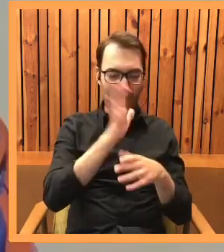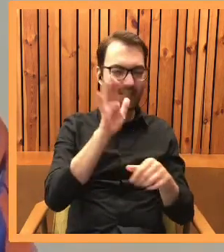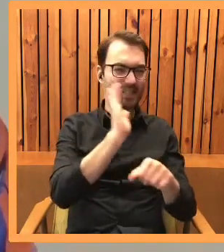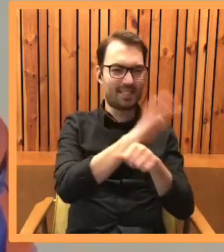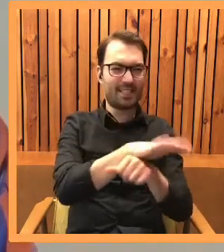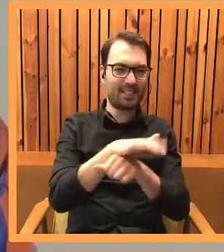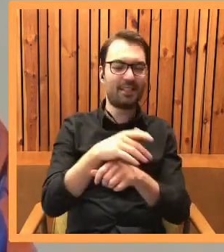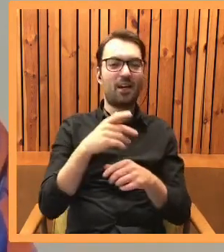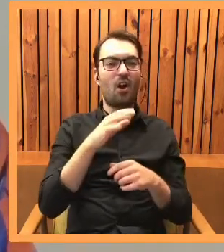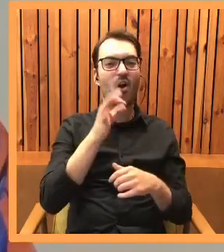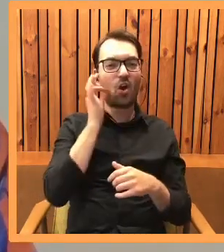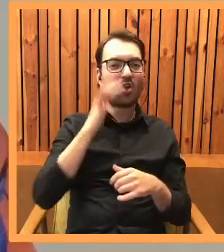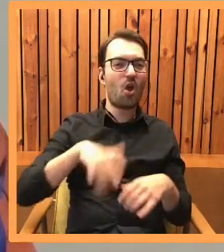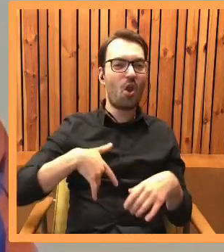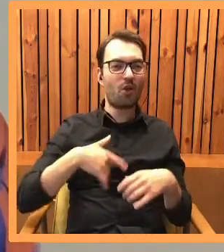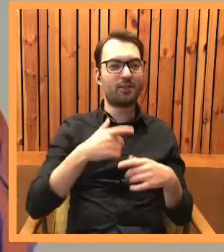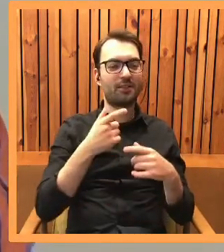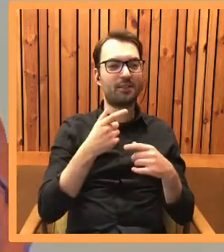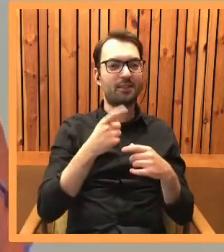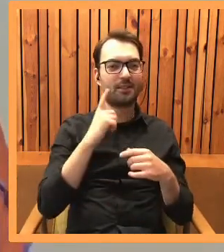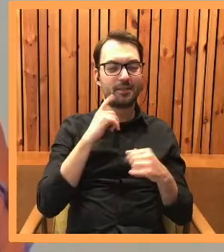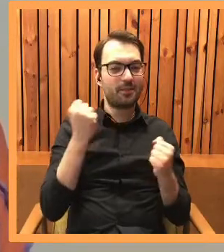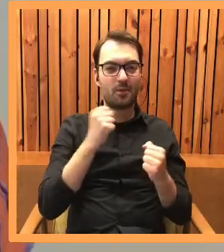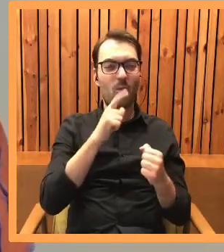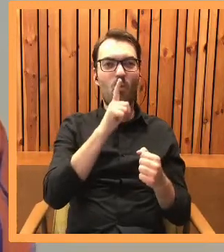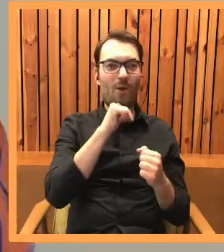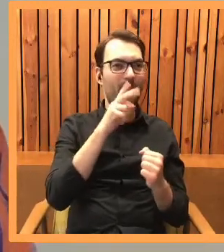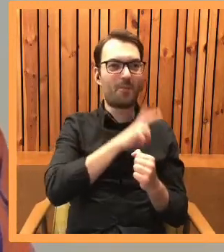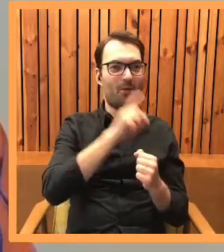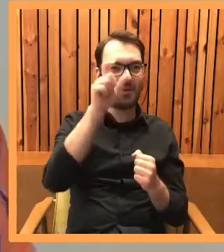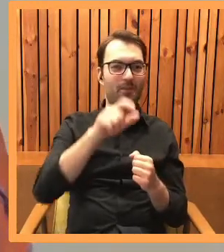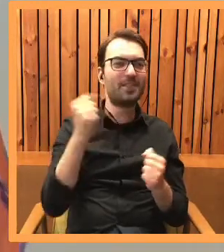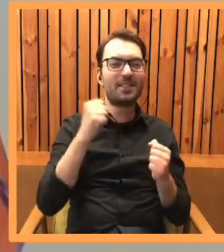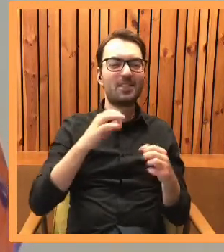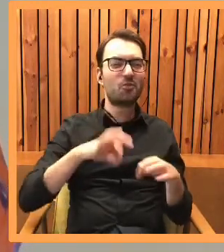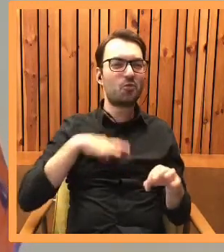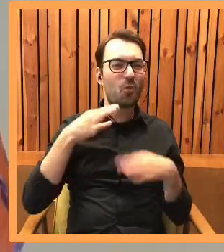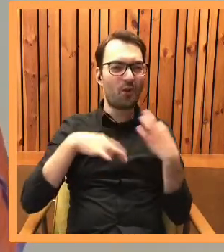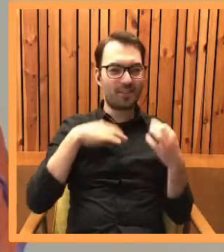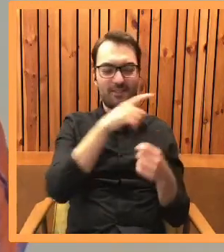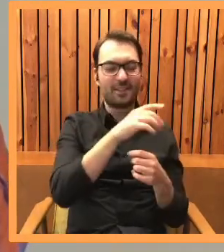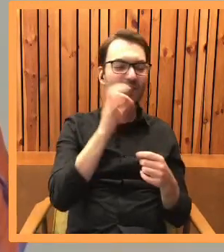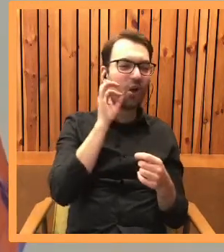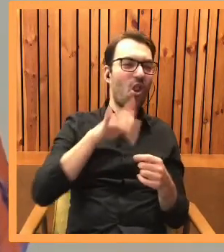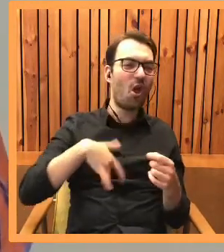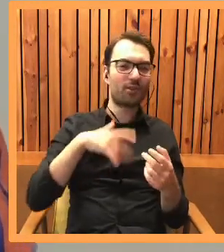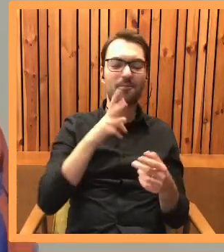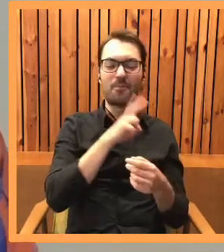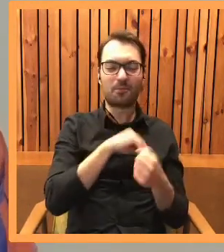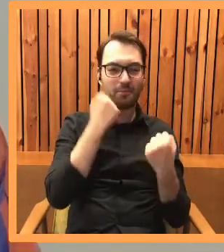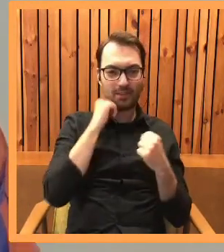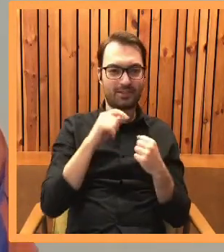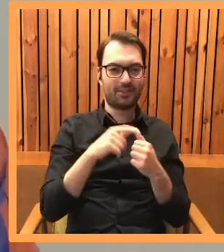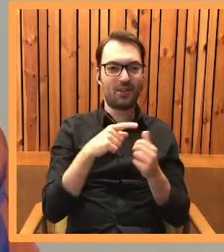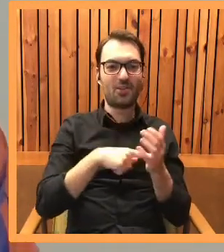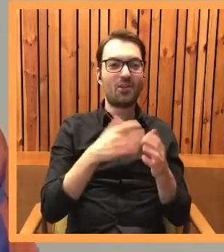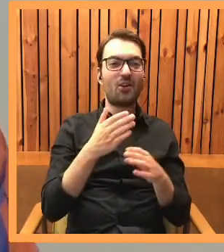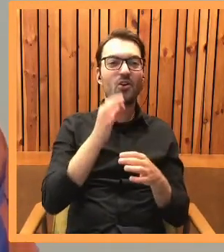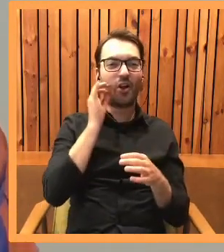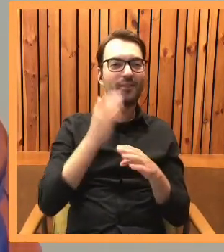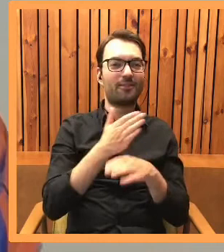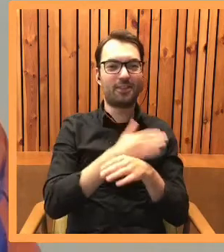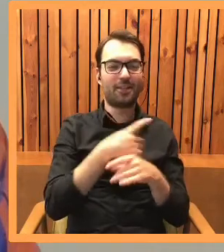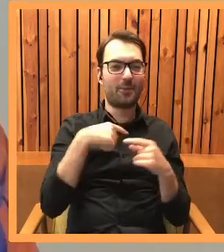Lord jest momentami naprawdę szczerze zachwycony poziomem złośliwości tego człowieka. Nigdy wcześniej nie miał do czynienia